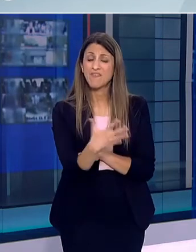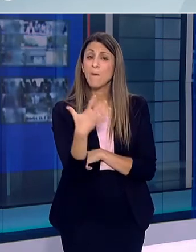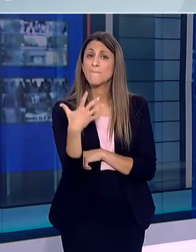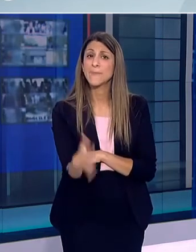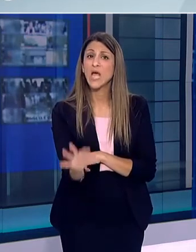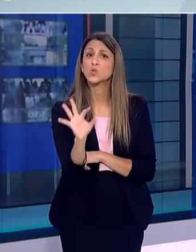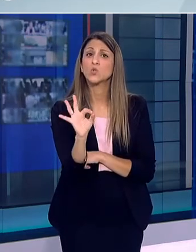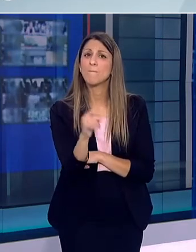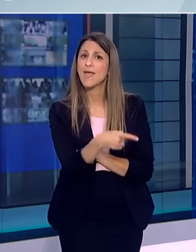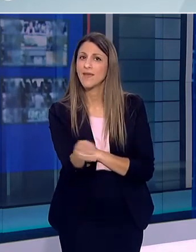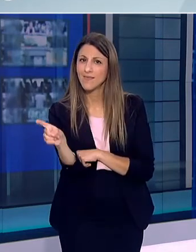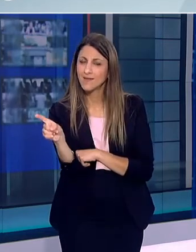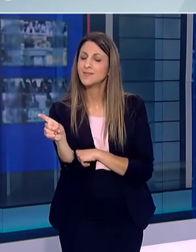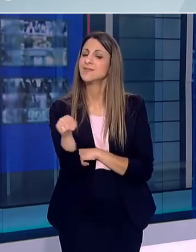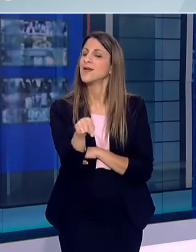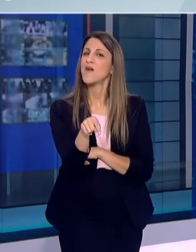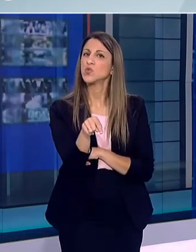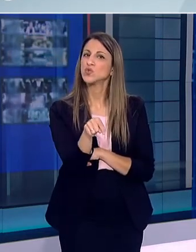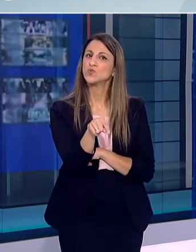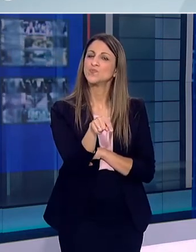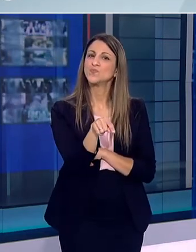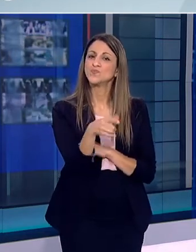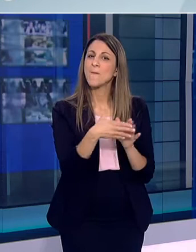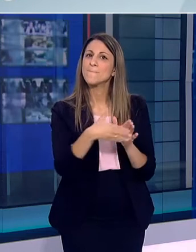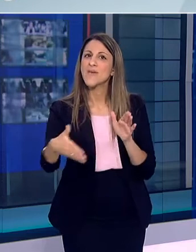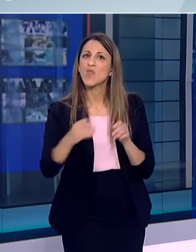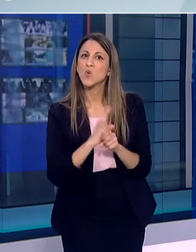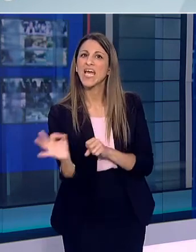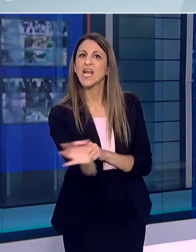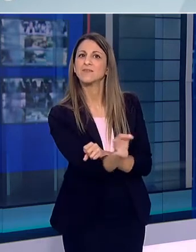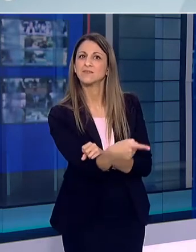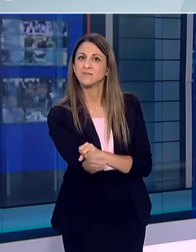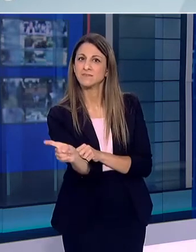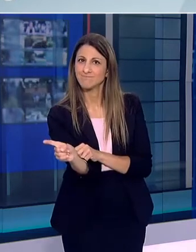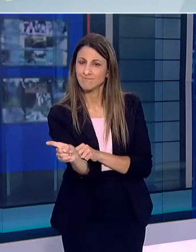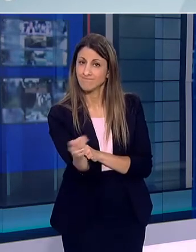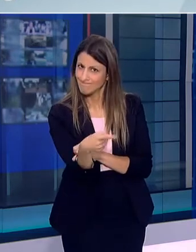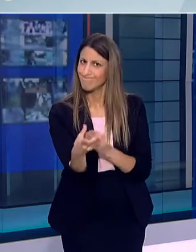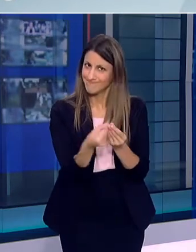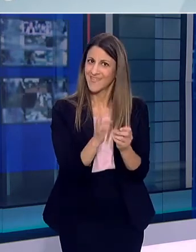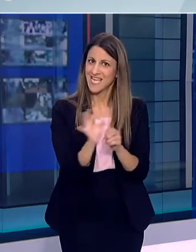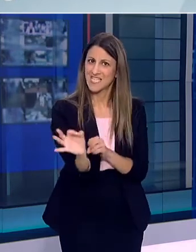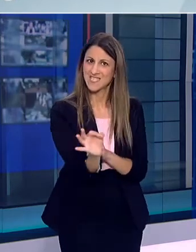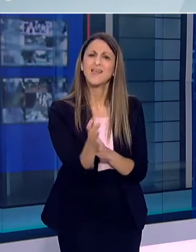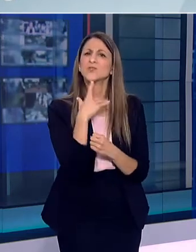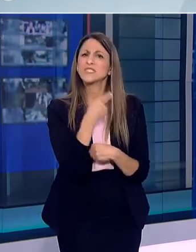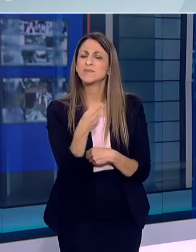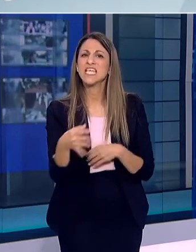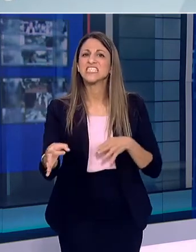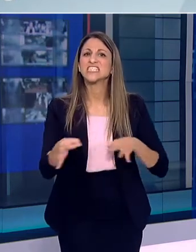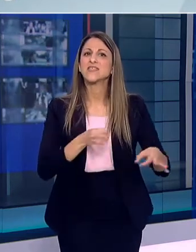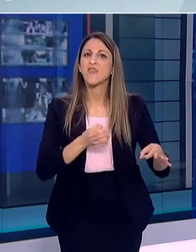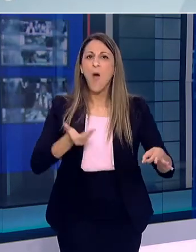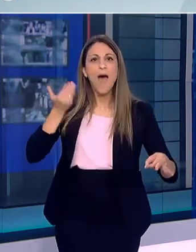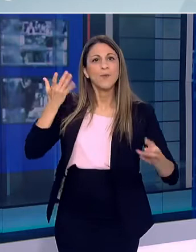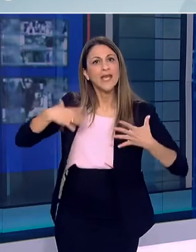κλεινών Ήτανε δεσμευμένος για την περίοδο αυτή της πανδημίας Άρα είναι το σχέδιο το οποίο εφαρμόζεται